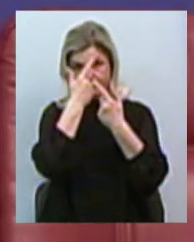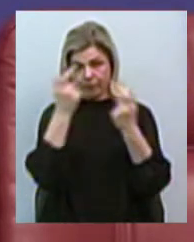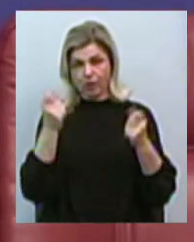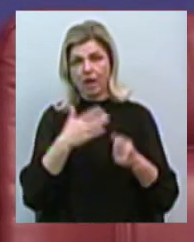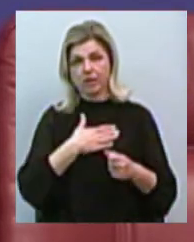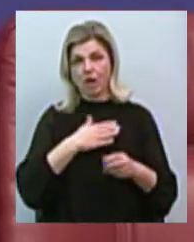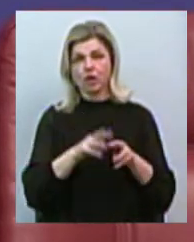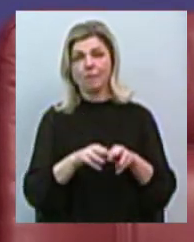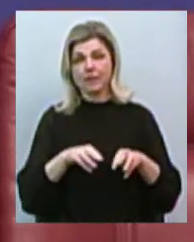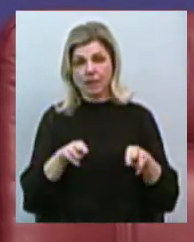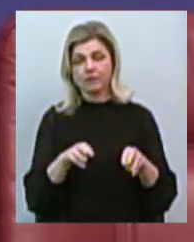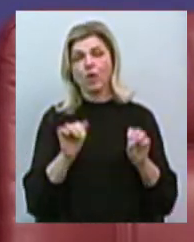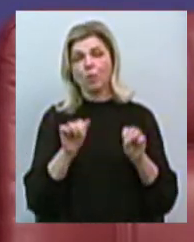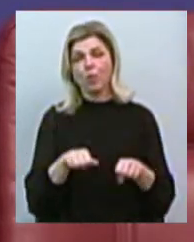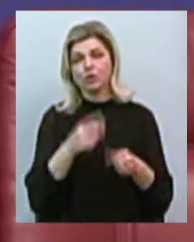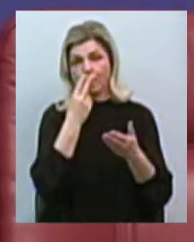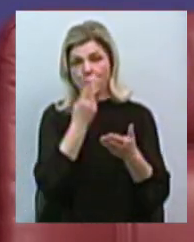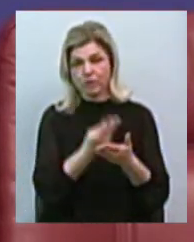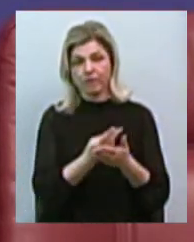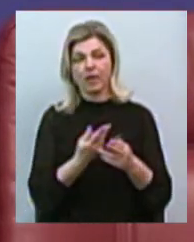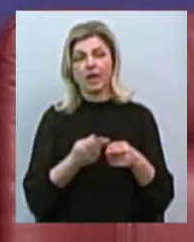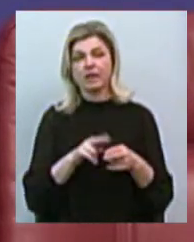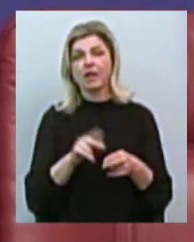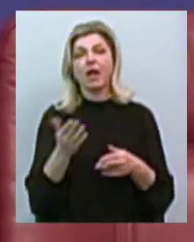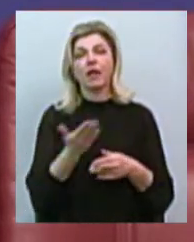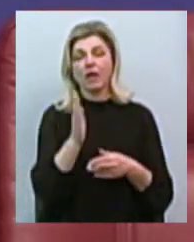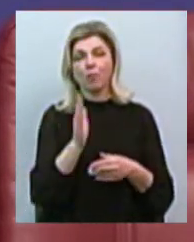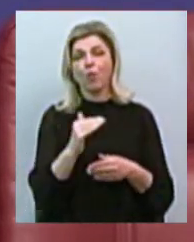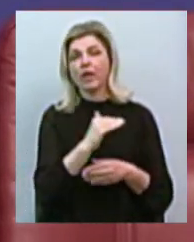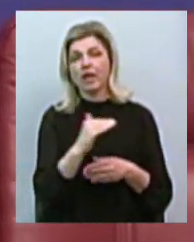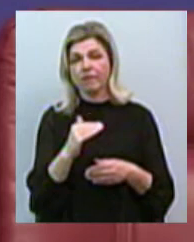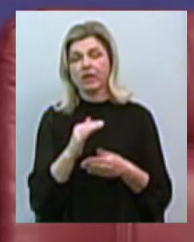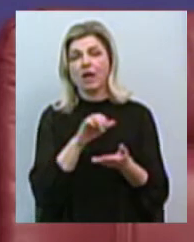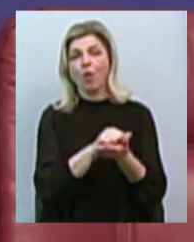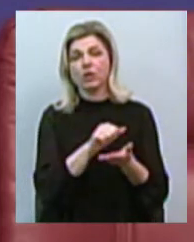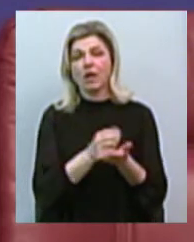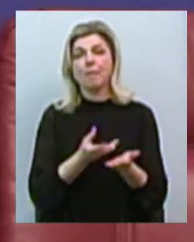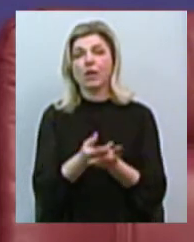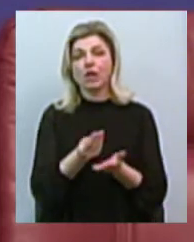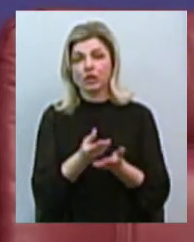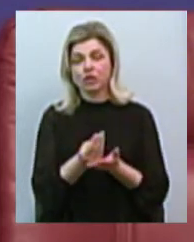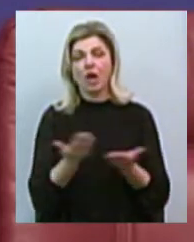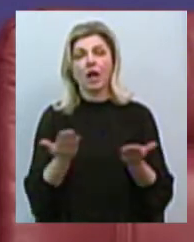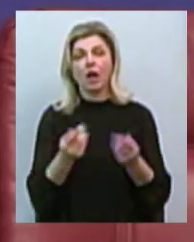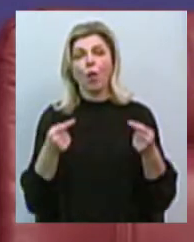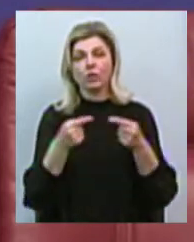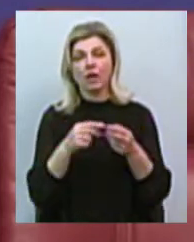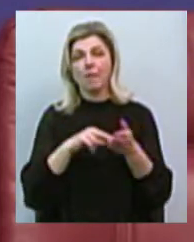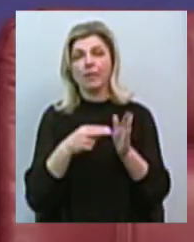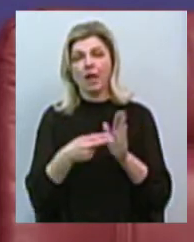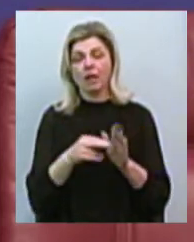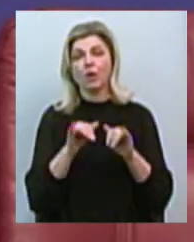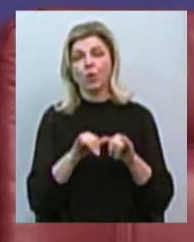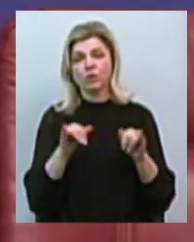міністерство. Можна буде подивитися на те, який буде рівень концесійних платежів, який конкретно план розвитку